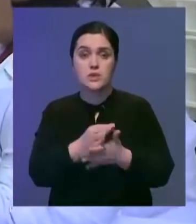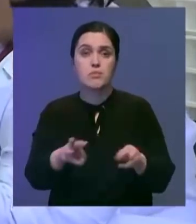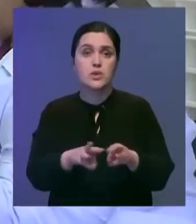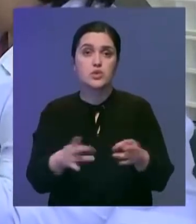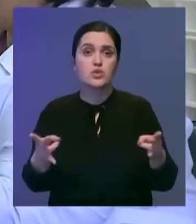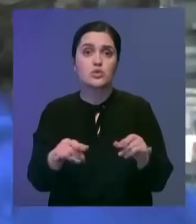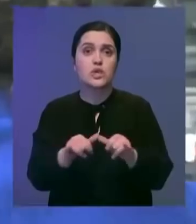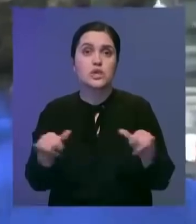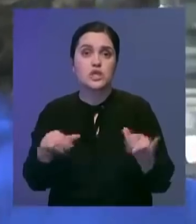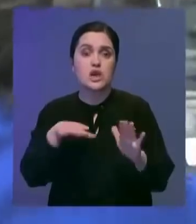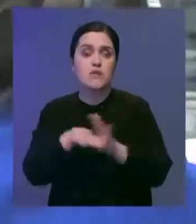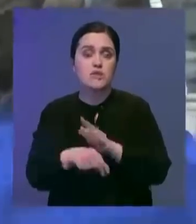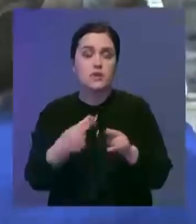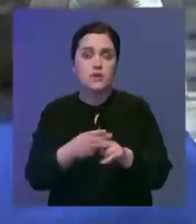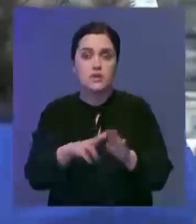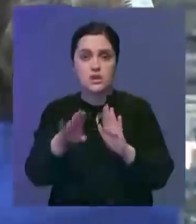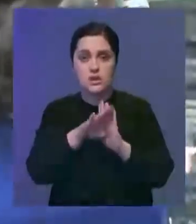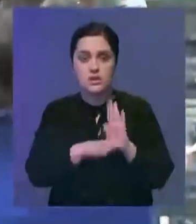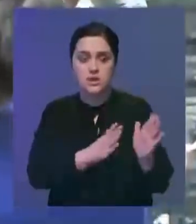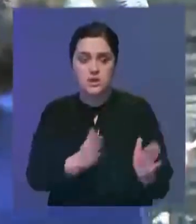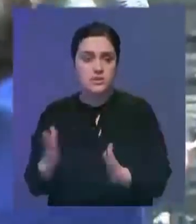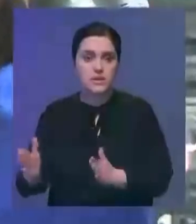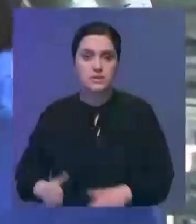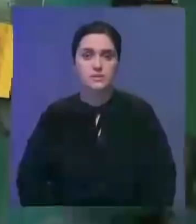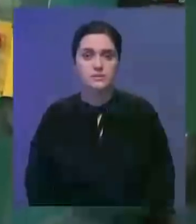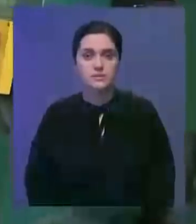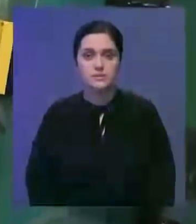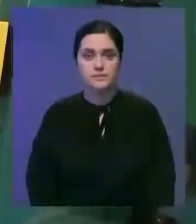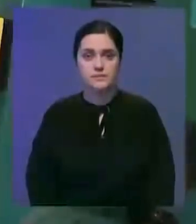отметил, правительству нужно расширить внедрение данной системы.